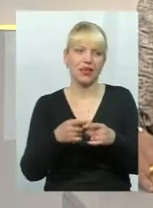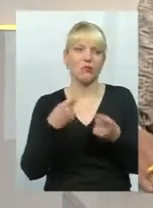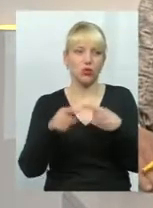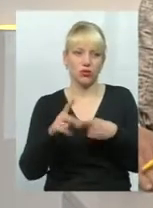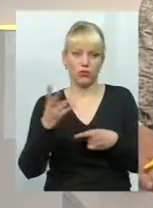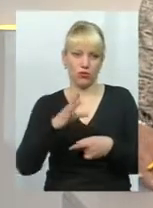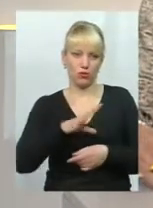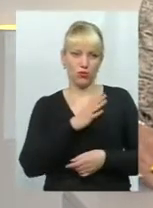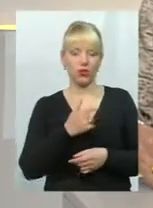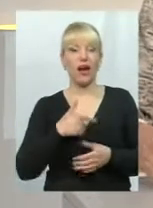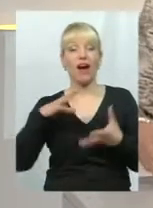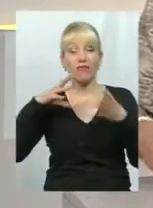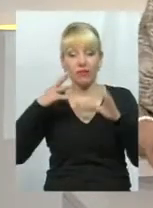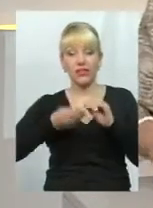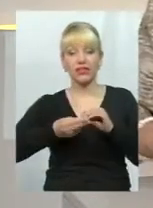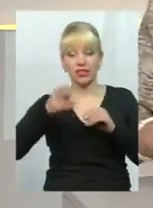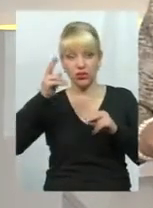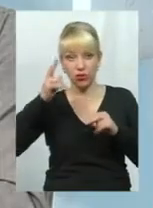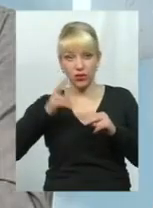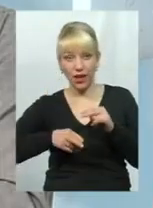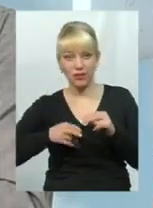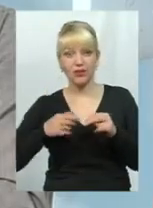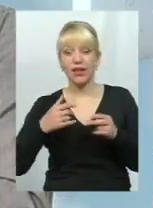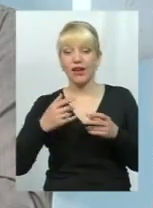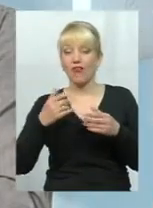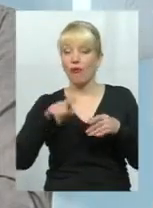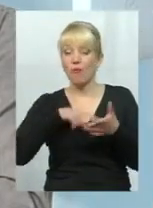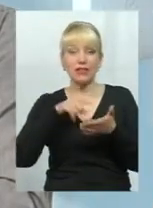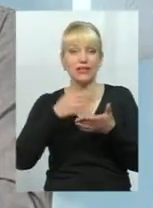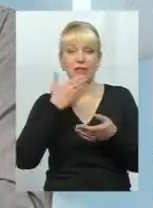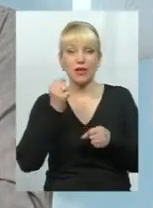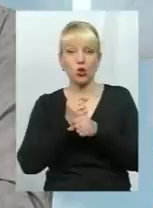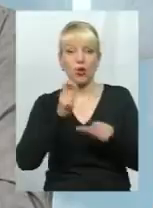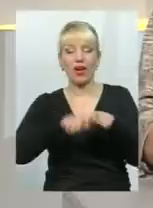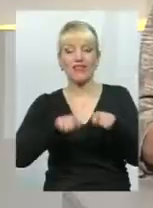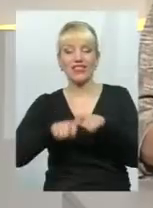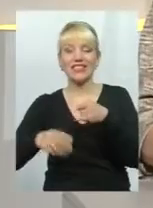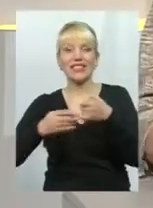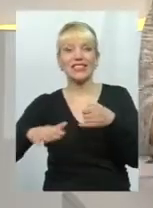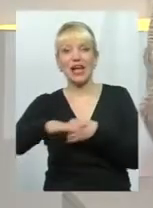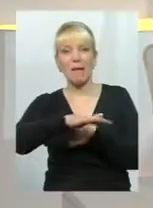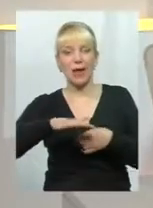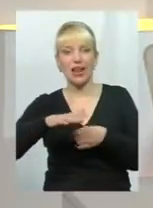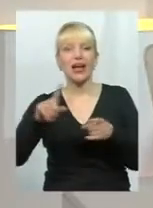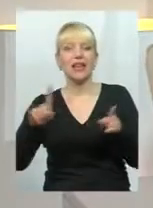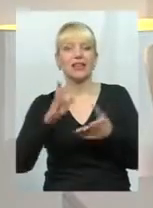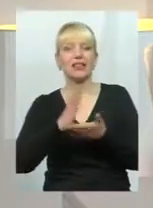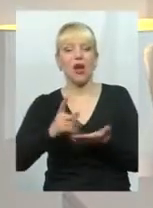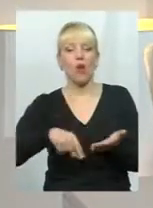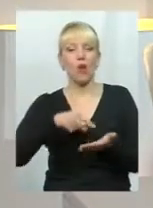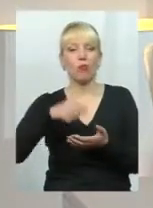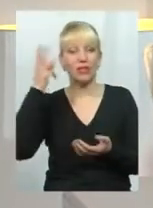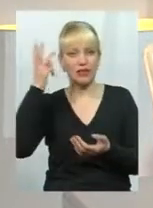результаті, наскільки мені відомо, в місті до цього часу не зроблено ревізії тих земель. Що є в місті? Який є